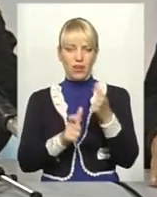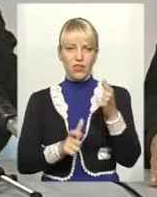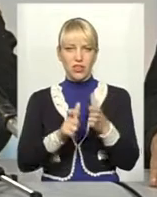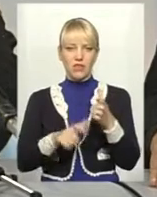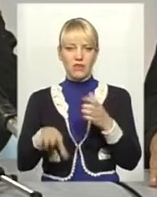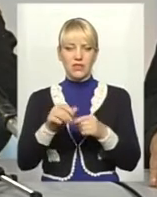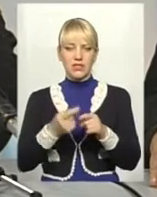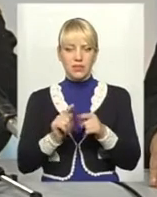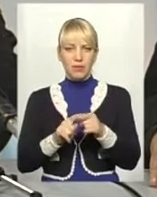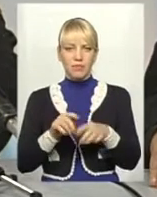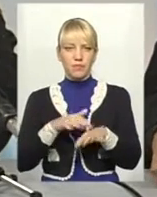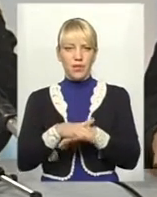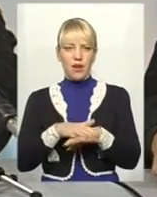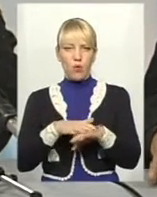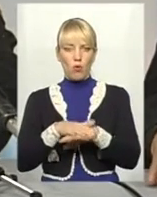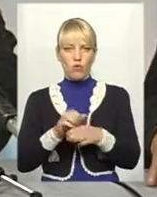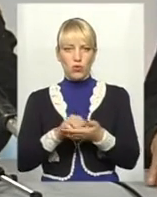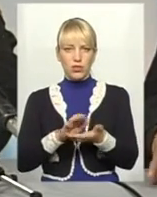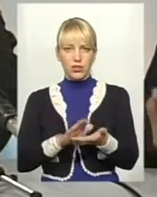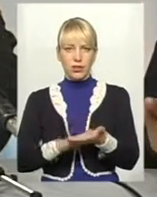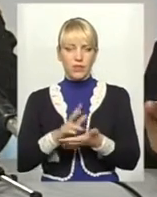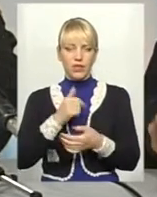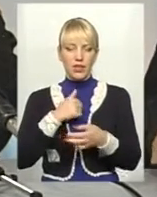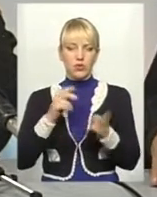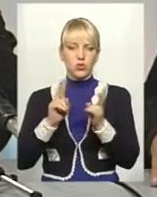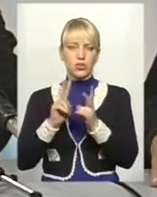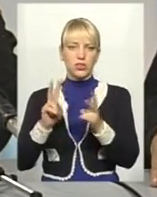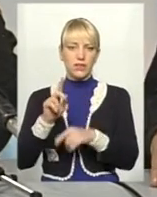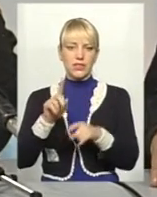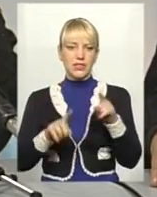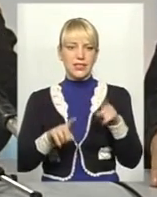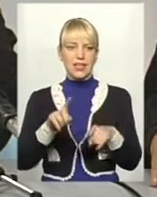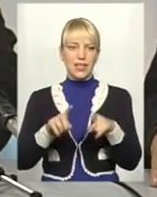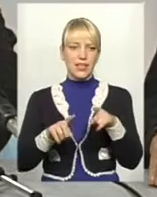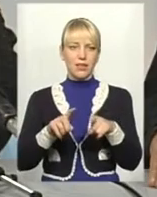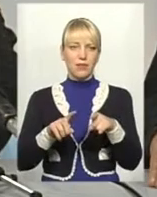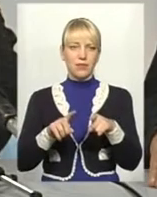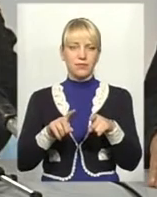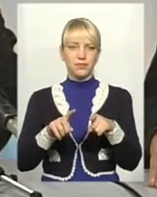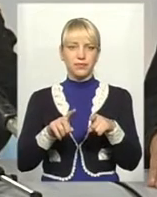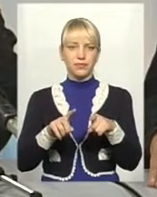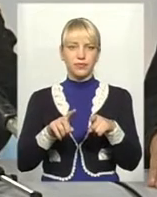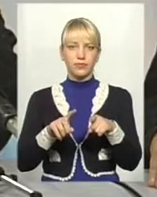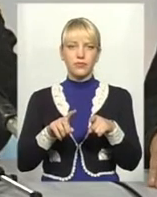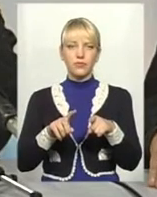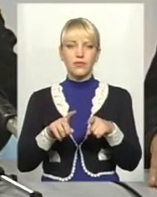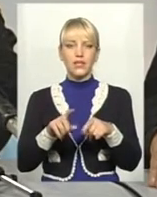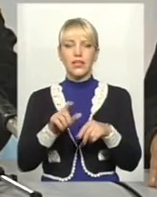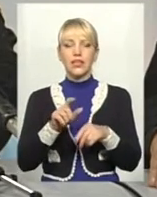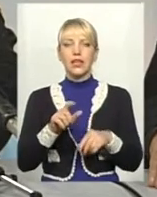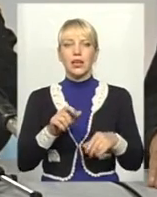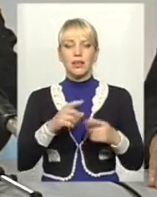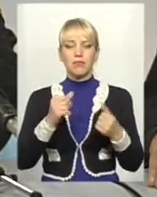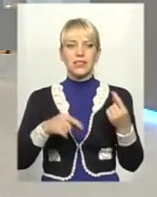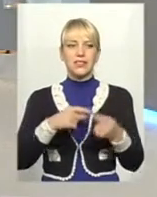Все це підраховується. Я зустрічався з деякими бізнесменами, які